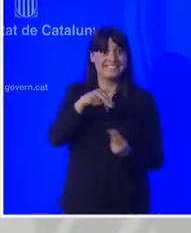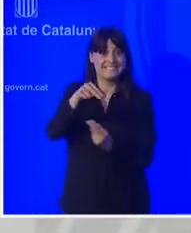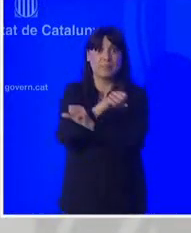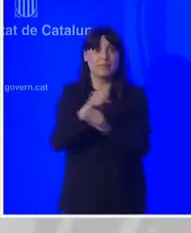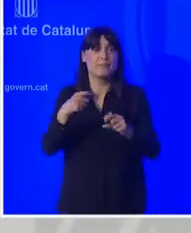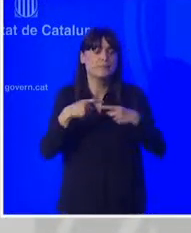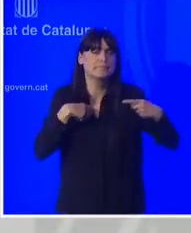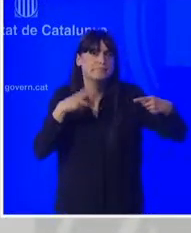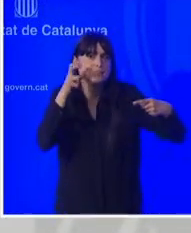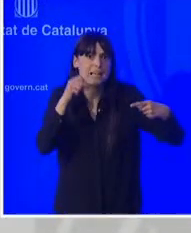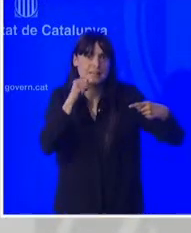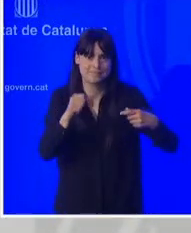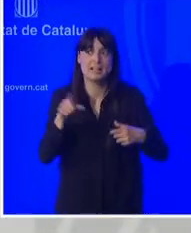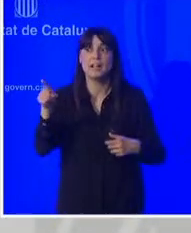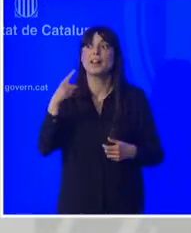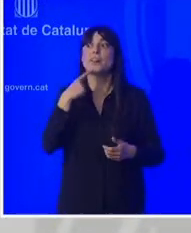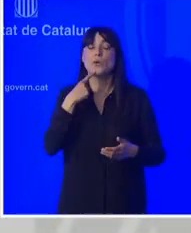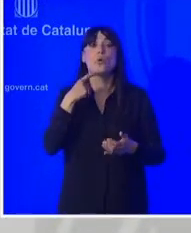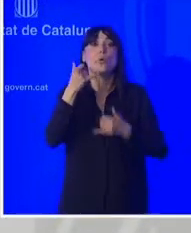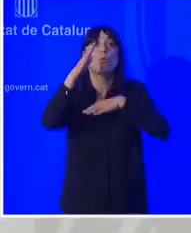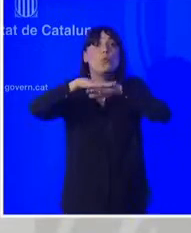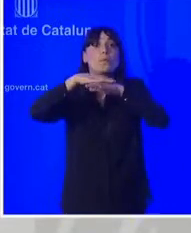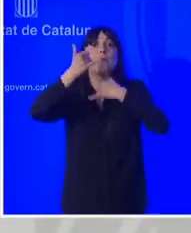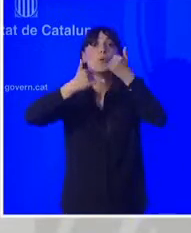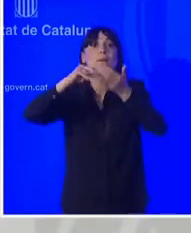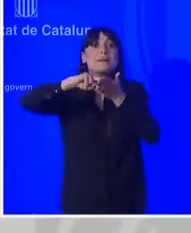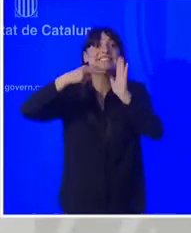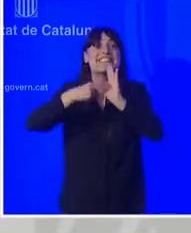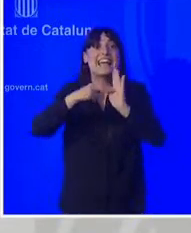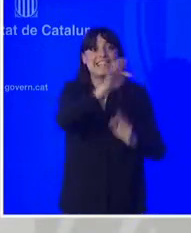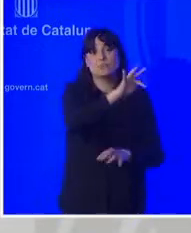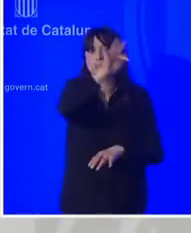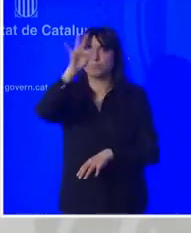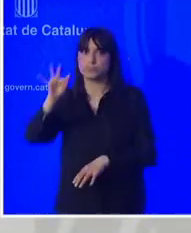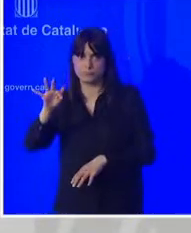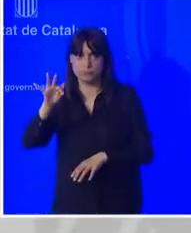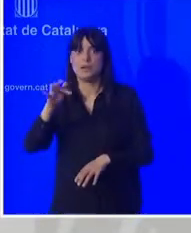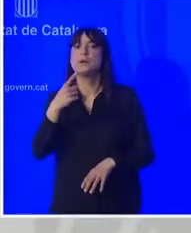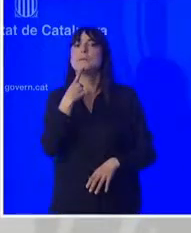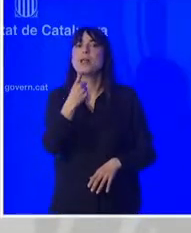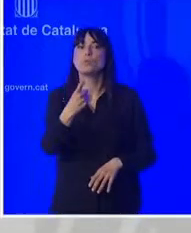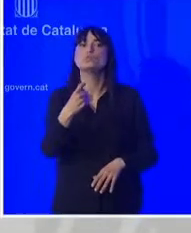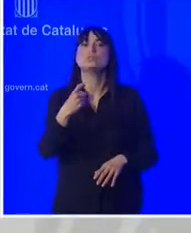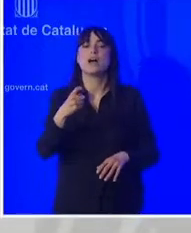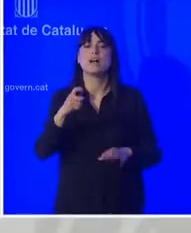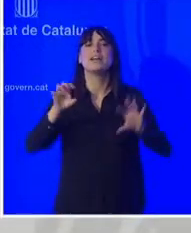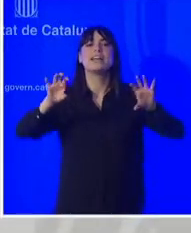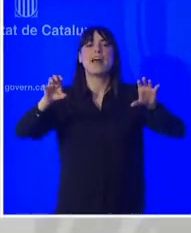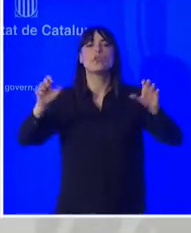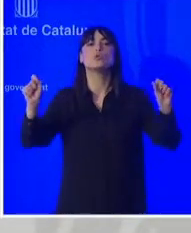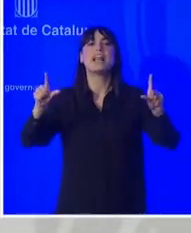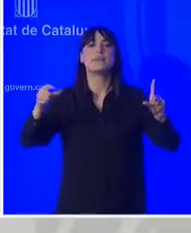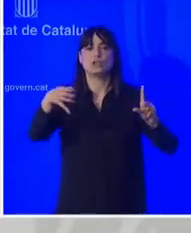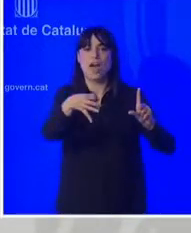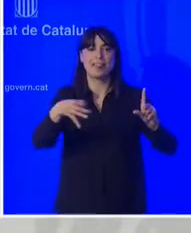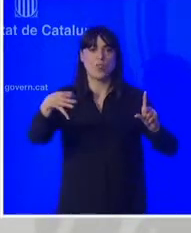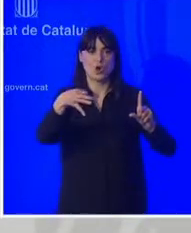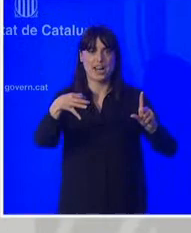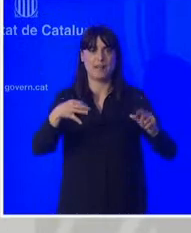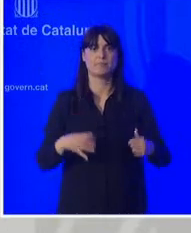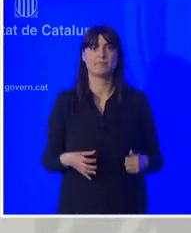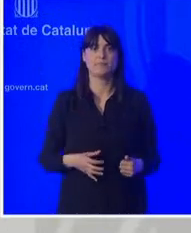per problemes tècnics passem a la següent pregunta que és la Rosa Alberg de Ràdio Televisió d'Andorra